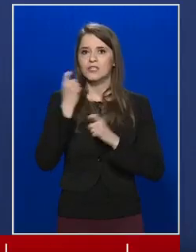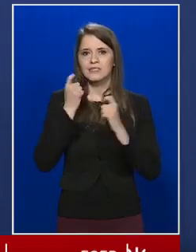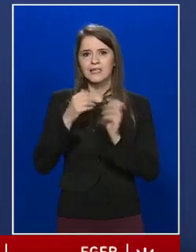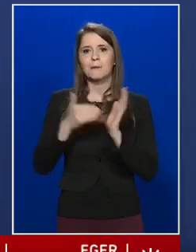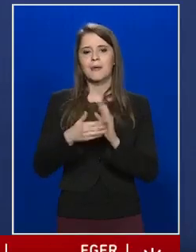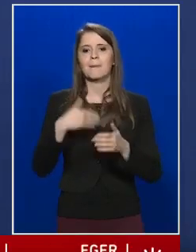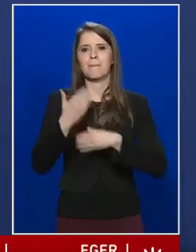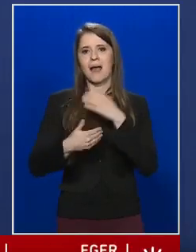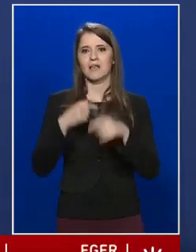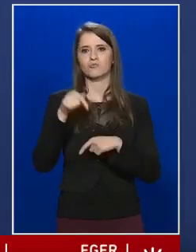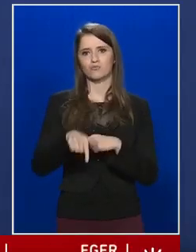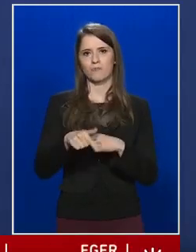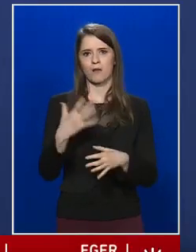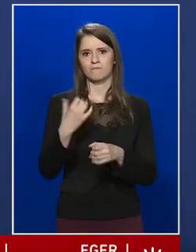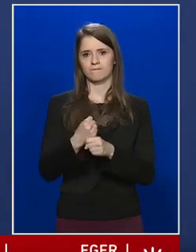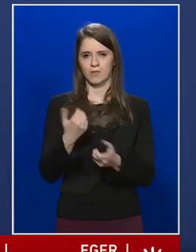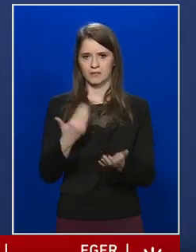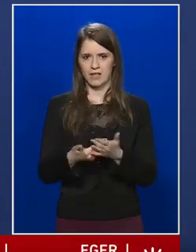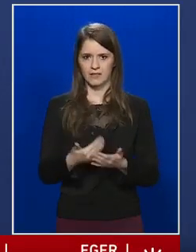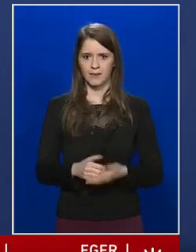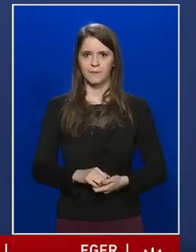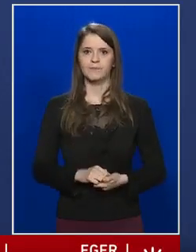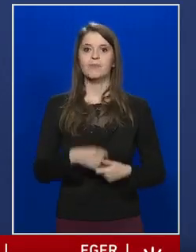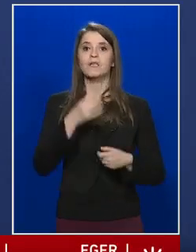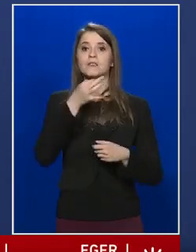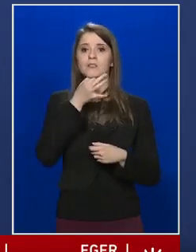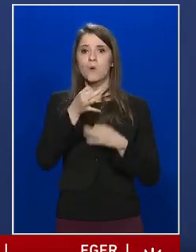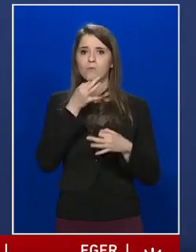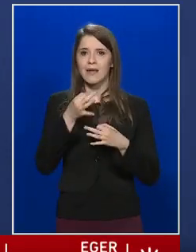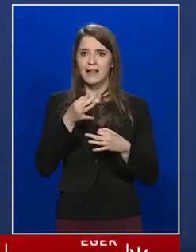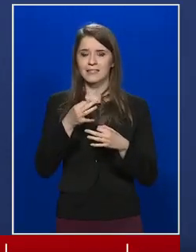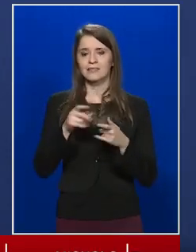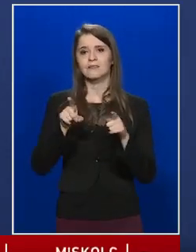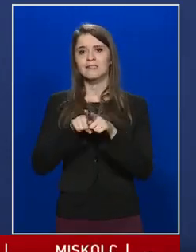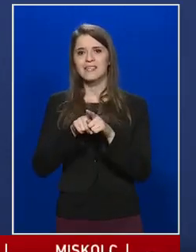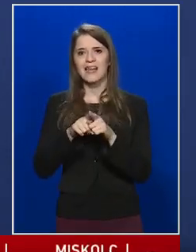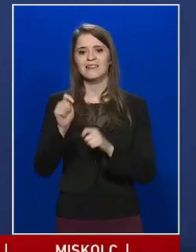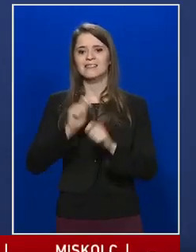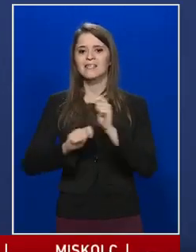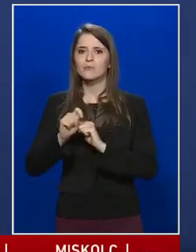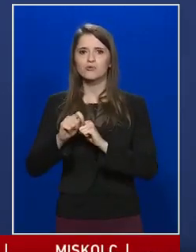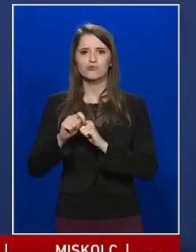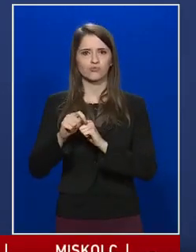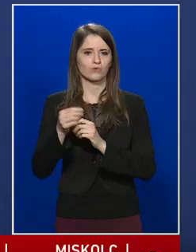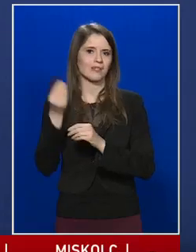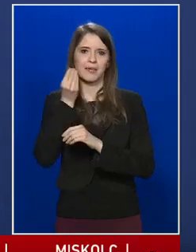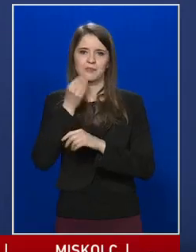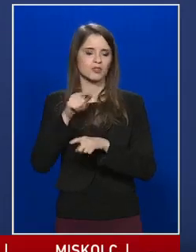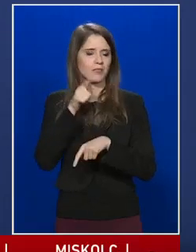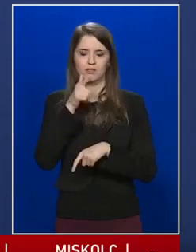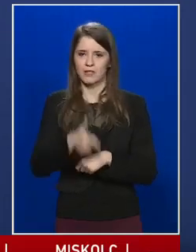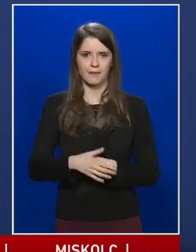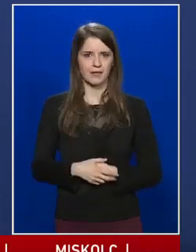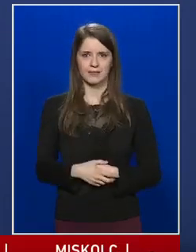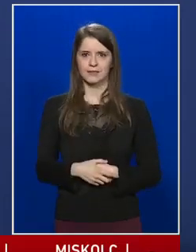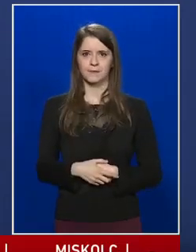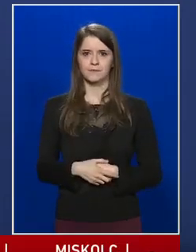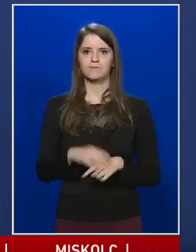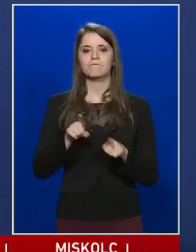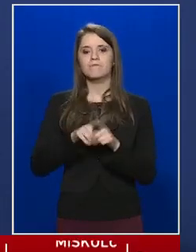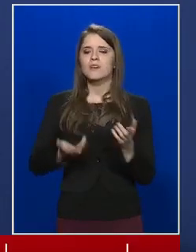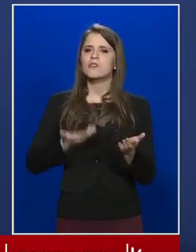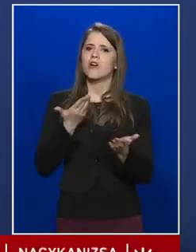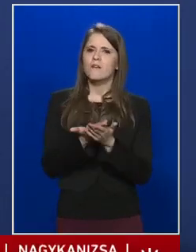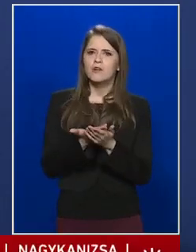májusban tartsák meg. Szóbelik pedig az ilyen típusú képzéseknél sem lesznek. A javaslatunk alapján